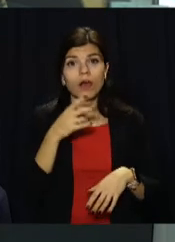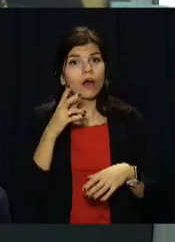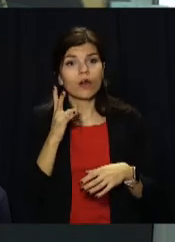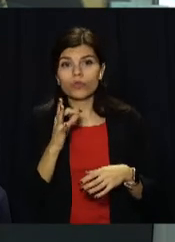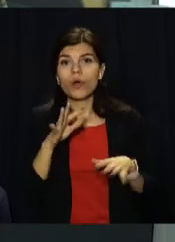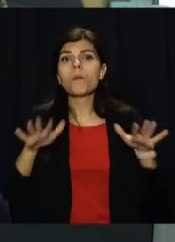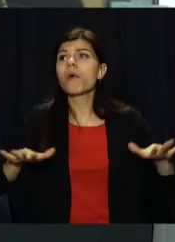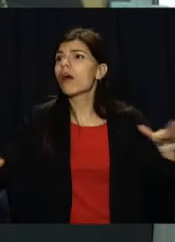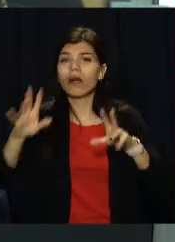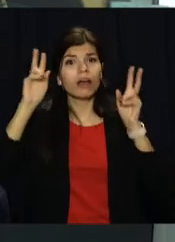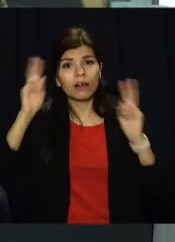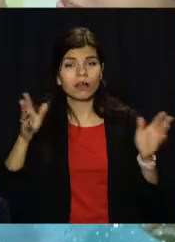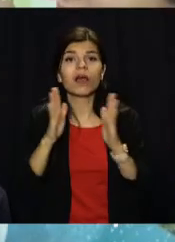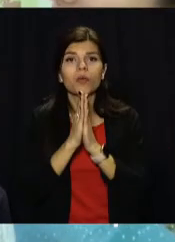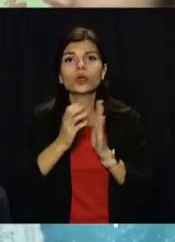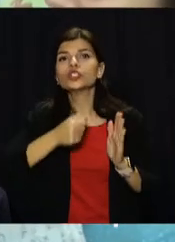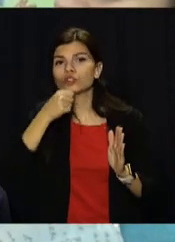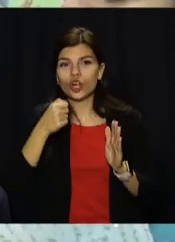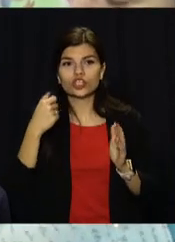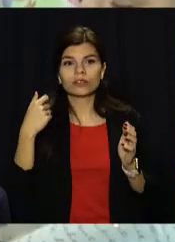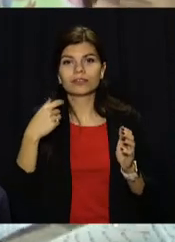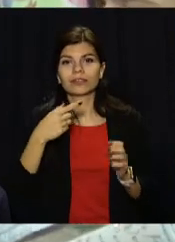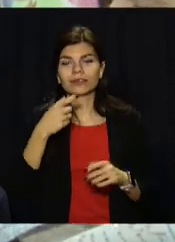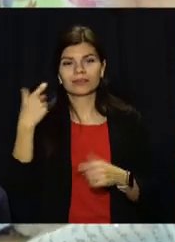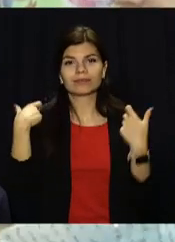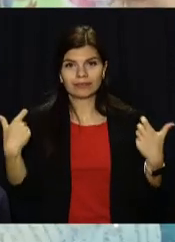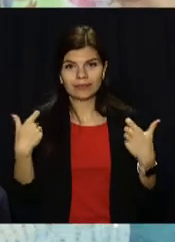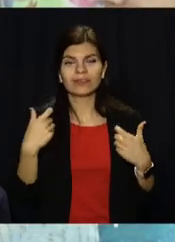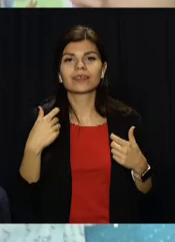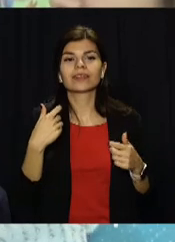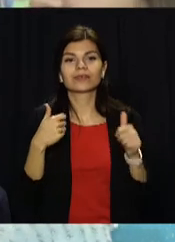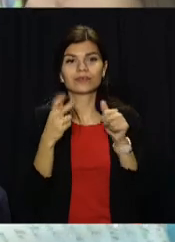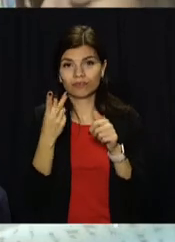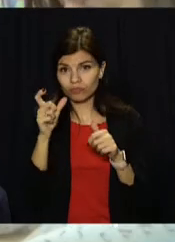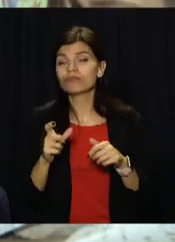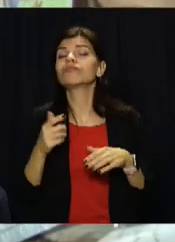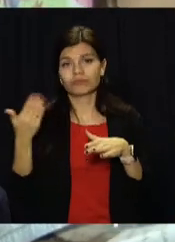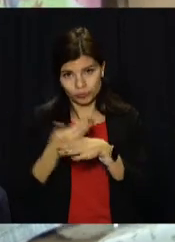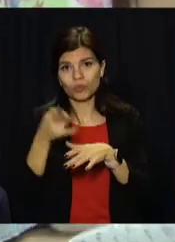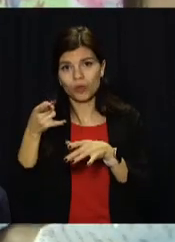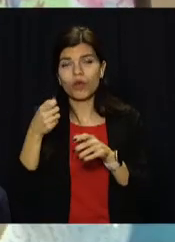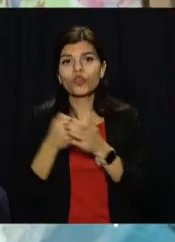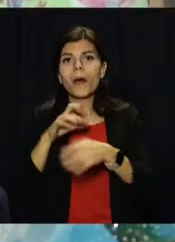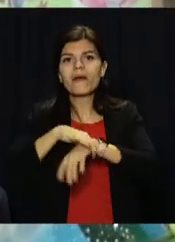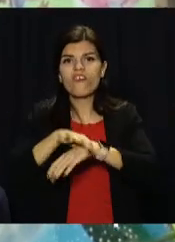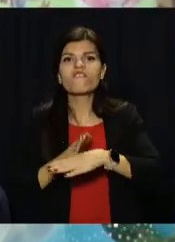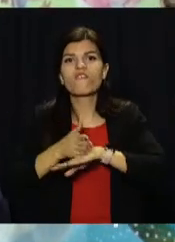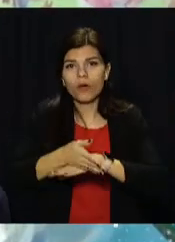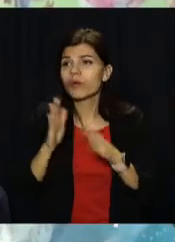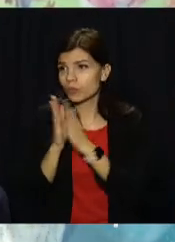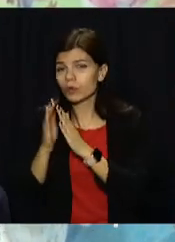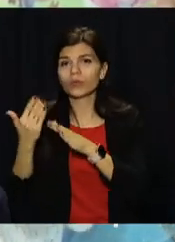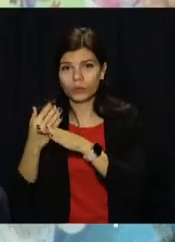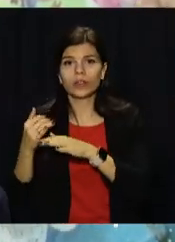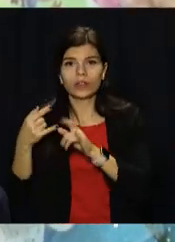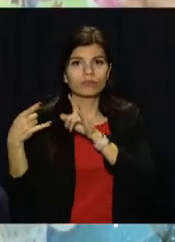орієнтувався в місті. Старший лейтенант Олег Іванов та старший сержант Андрій Господ зустріли автівку на в'їзді до Павлограда. І доставили